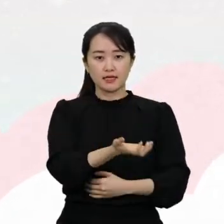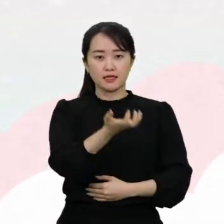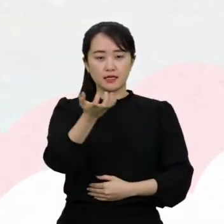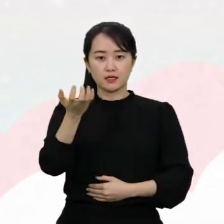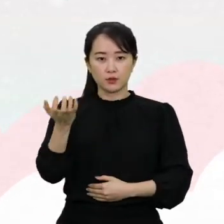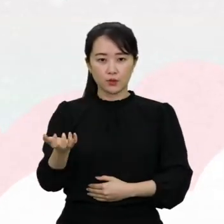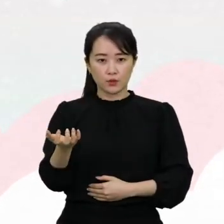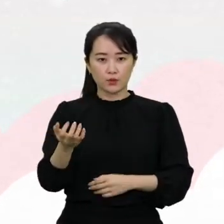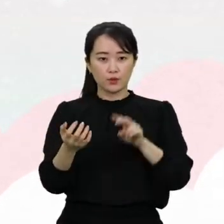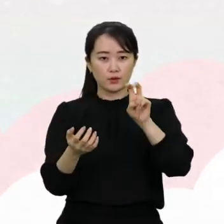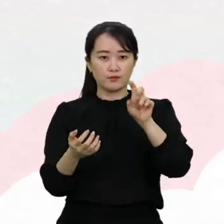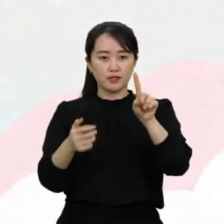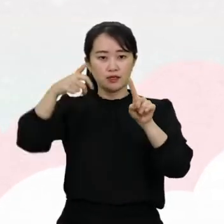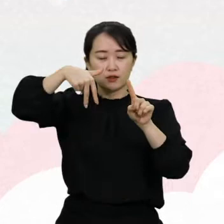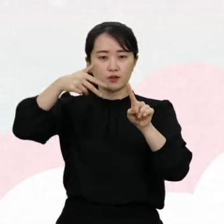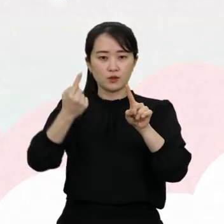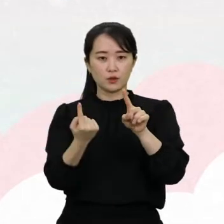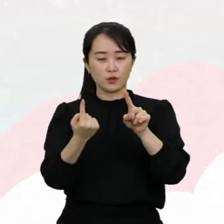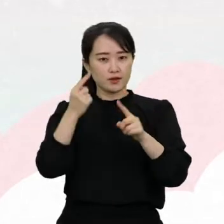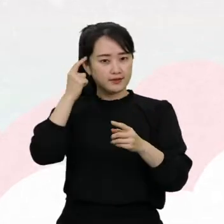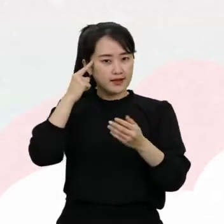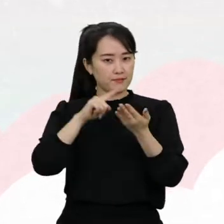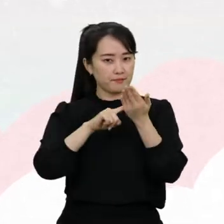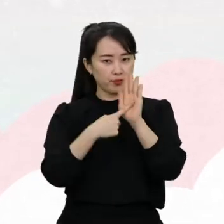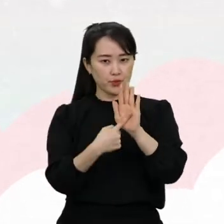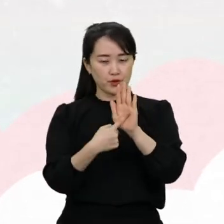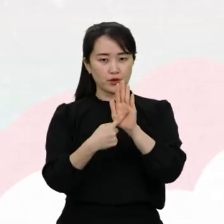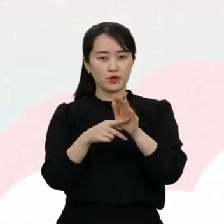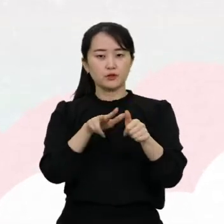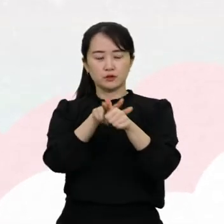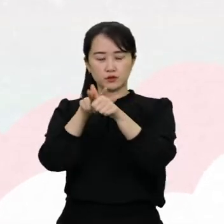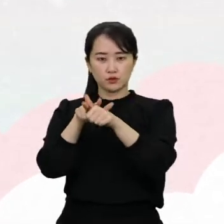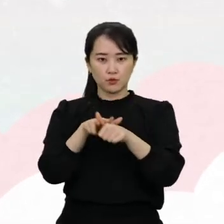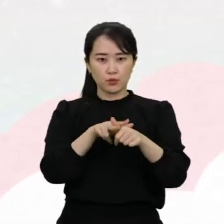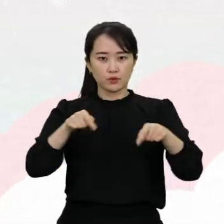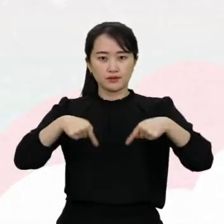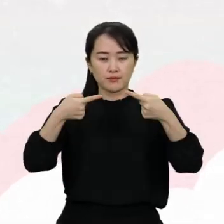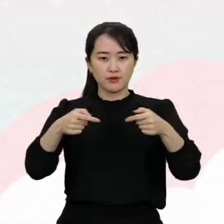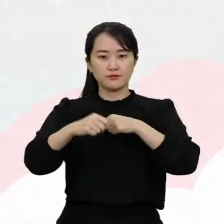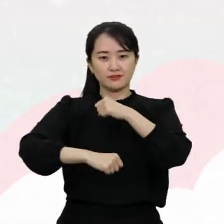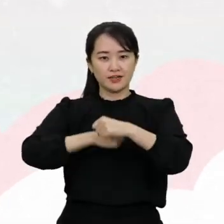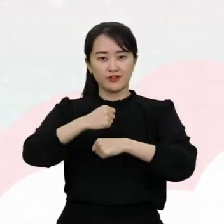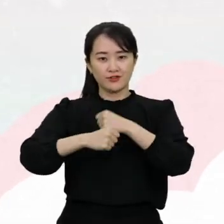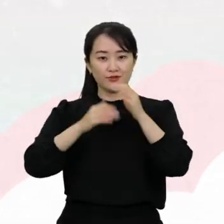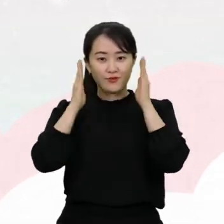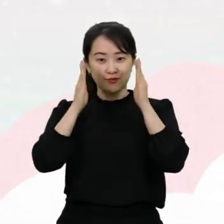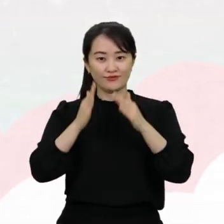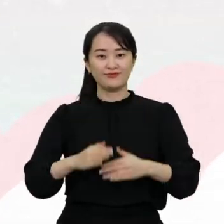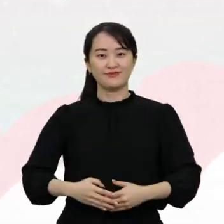제21조, 의견표현 및 정보접근의 자유에 대해 알아보겠습니다.